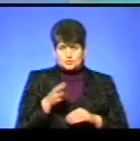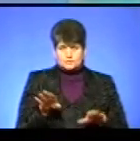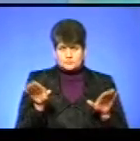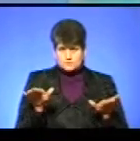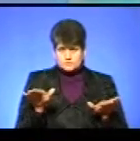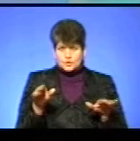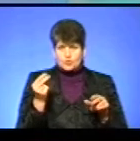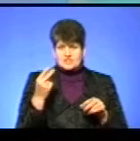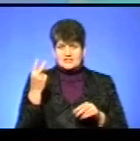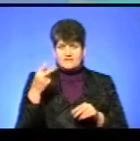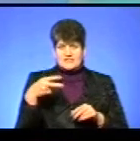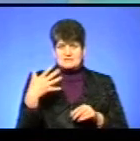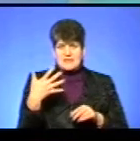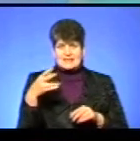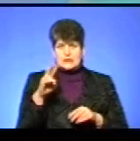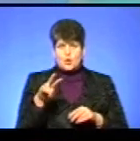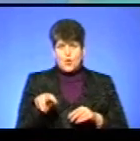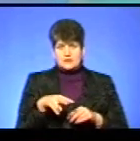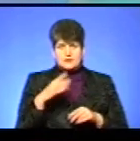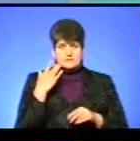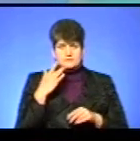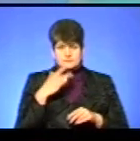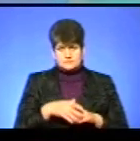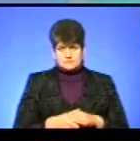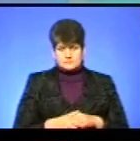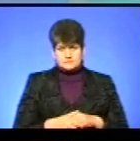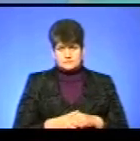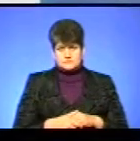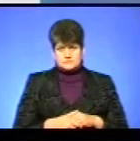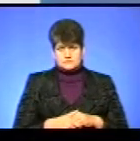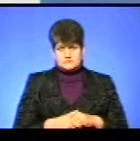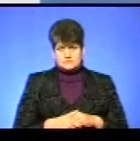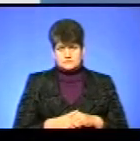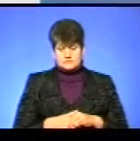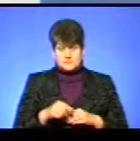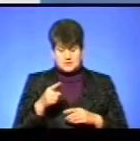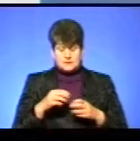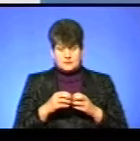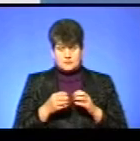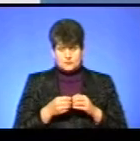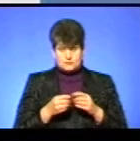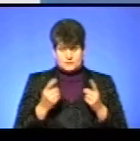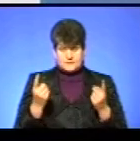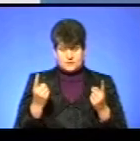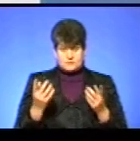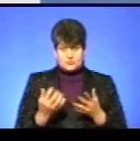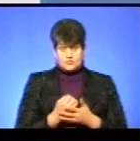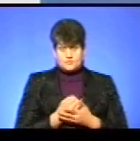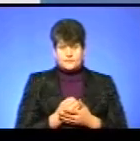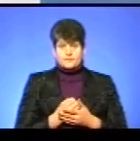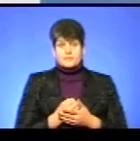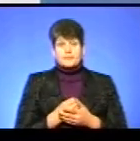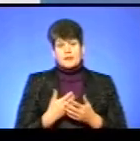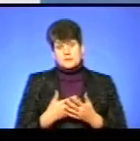коштує 25 доларів США. Тобто, така сума величенька виходить, так? Виходить